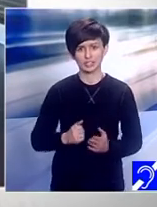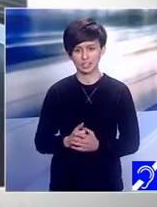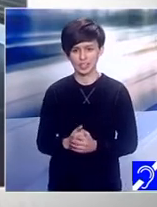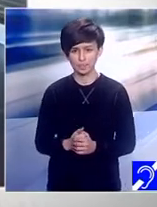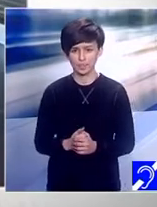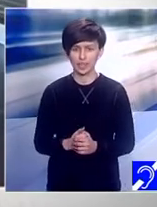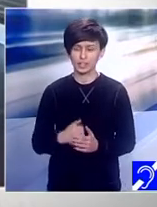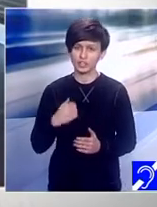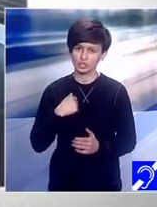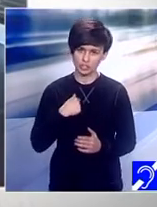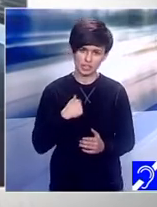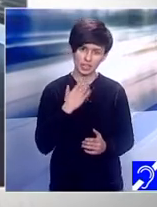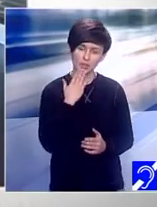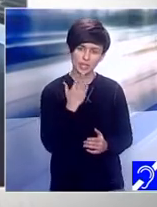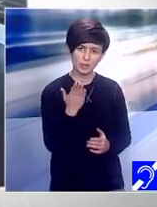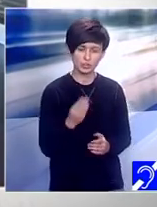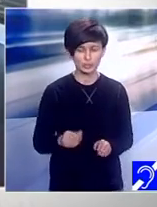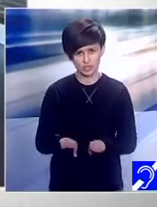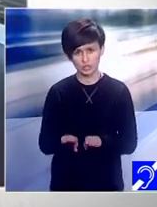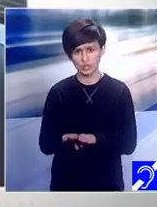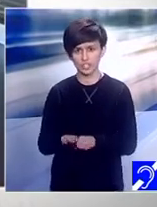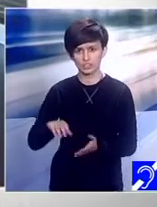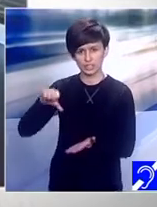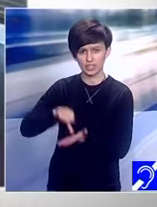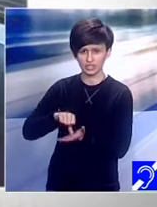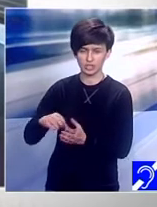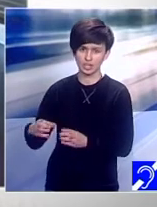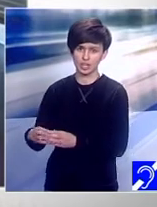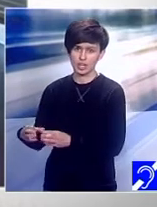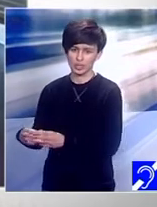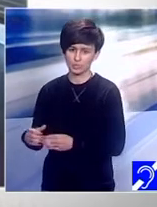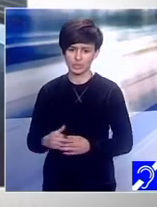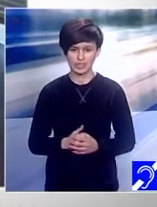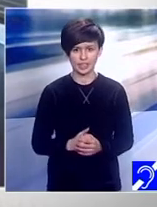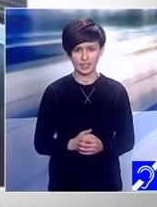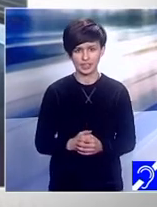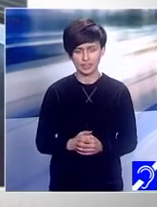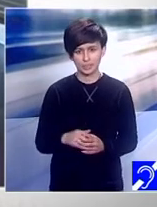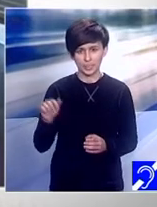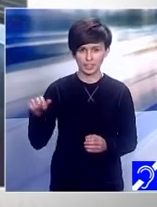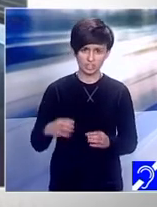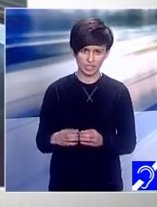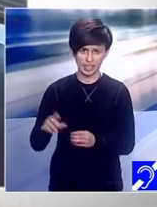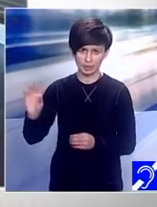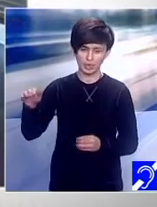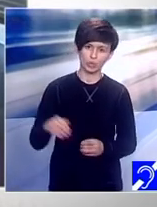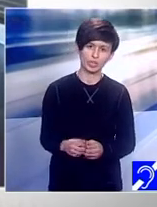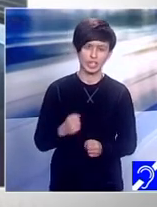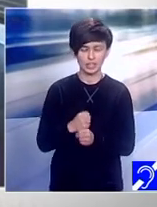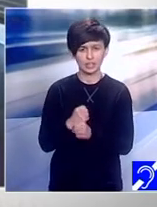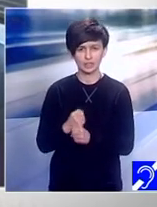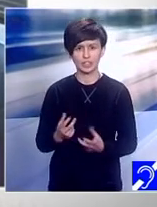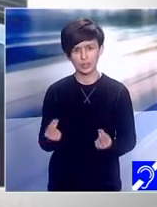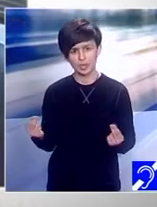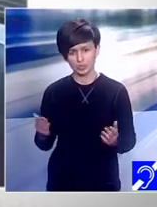și... Dacă zi de zi progrese cu